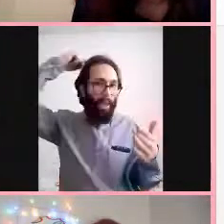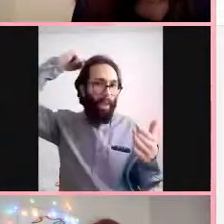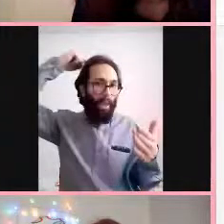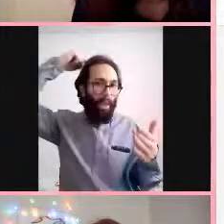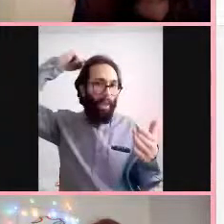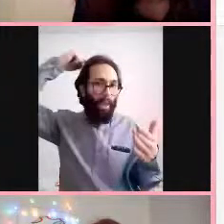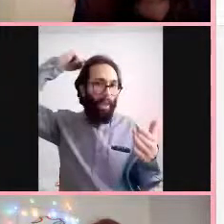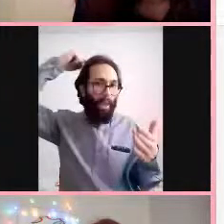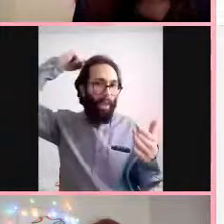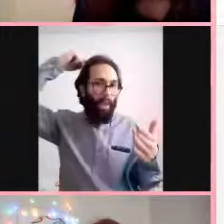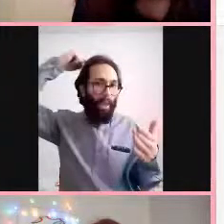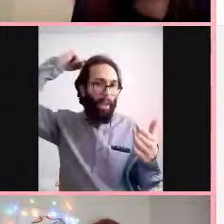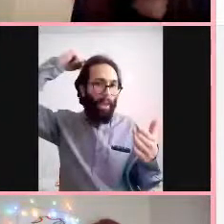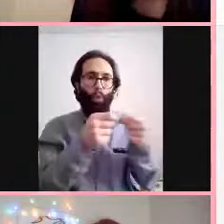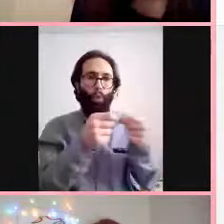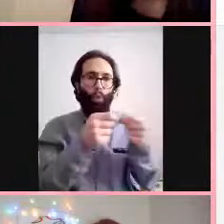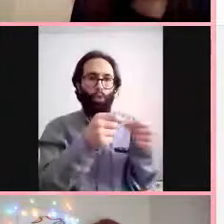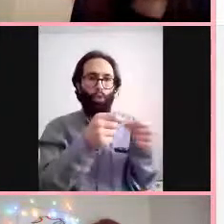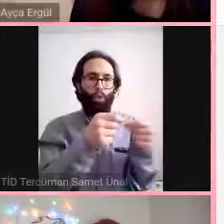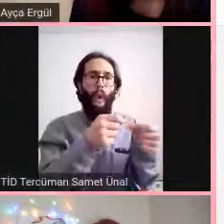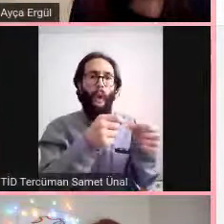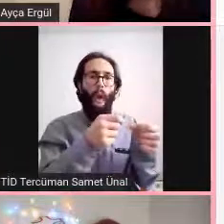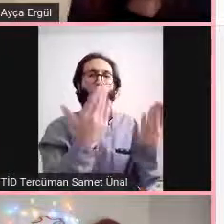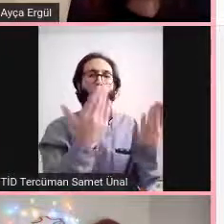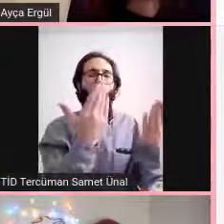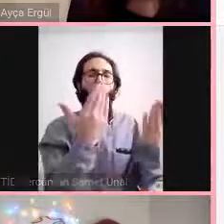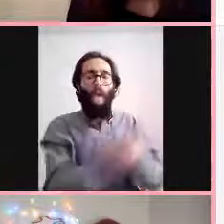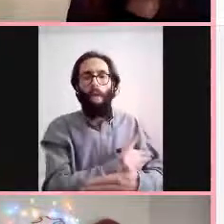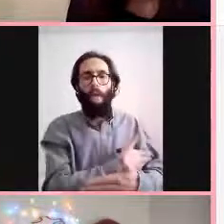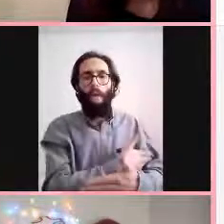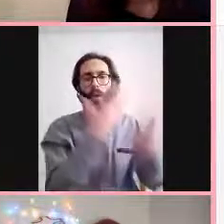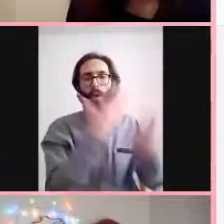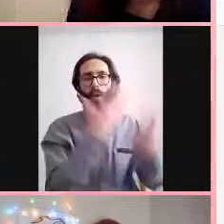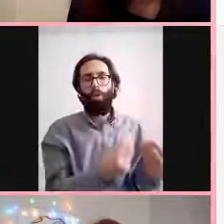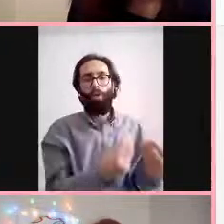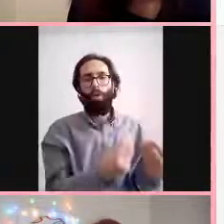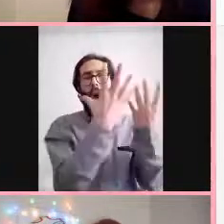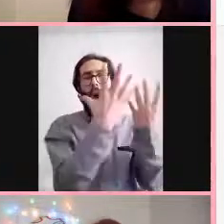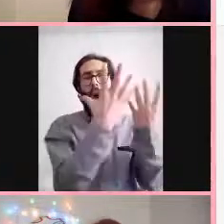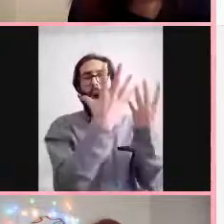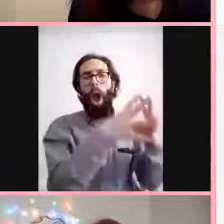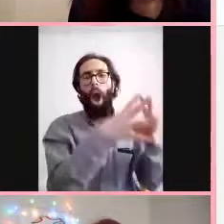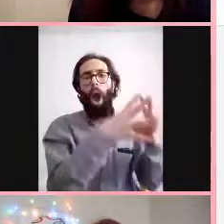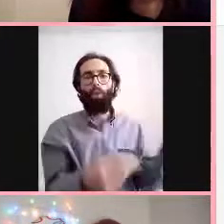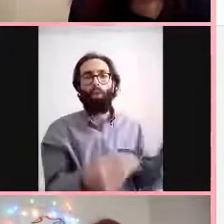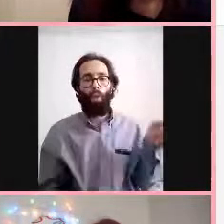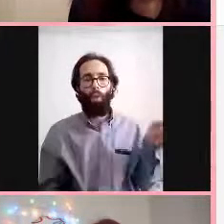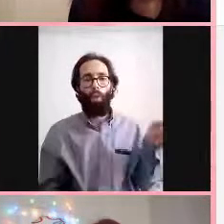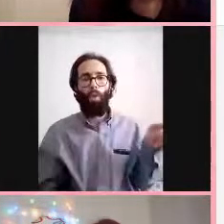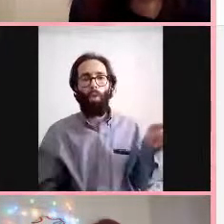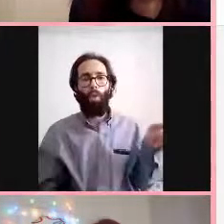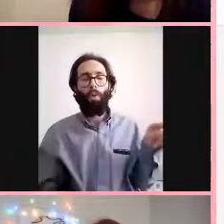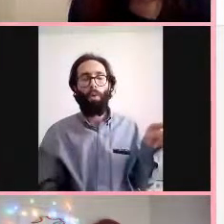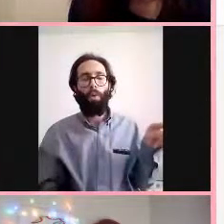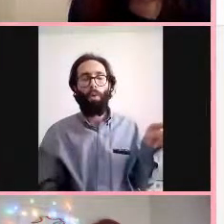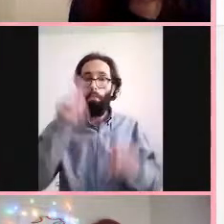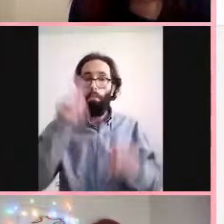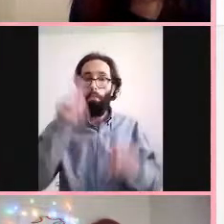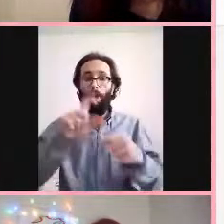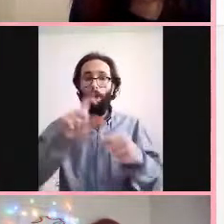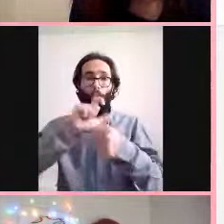sadece koku kaybı oluyor. Mesela başka hiçbir belirtisi olmuyor. O nöronlarla alakalı